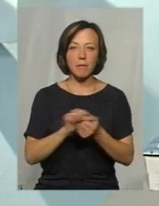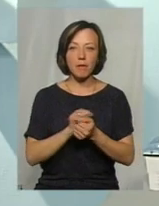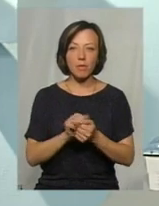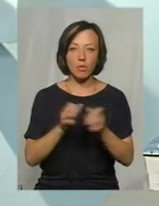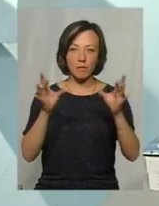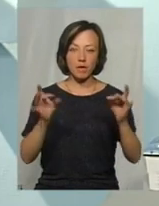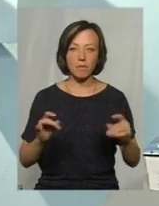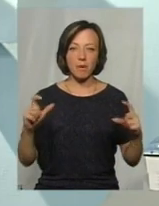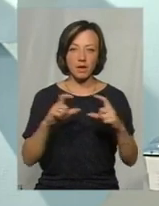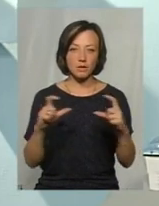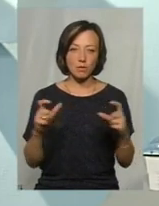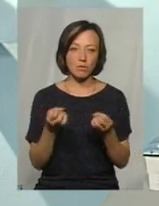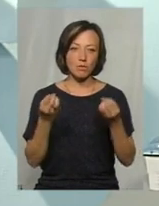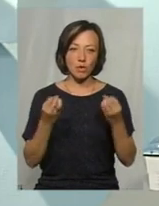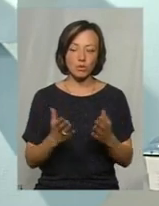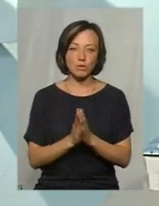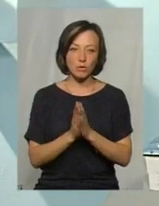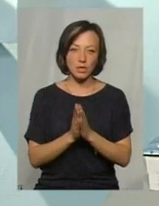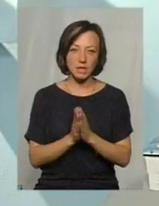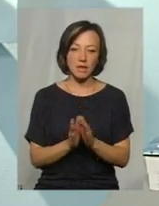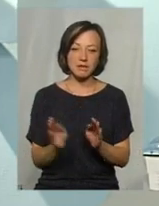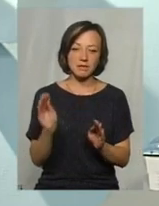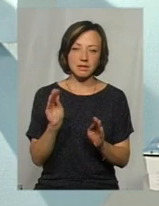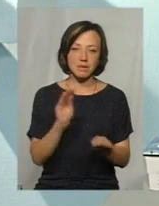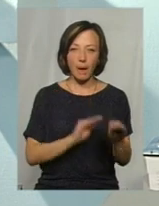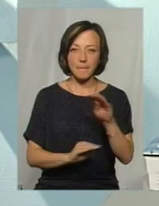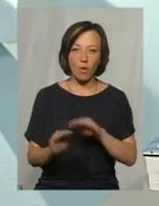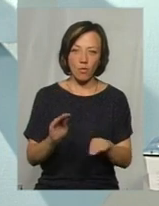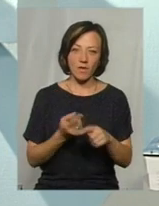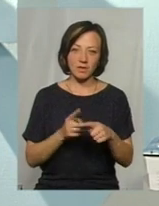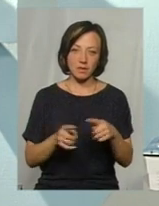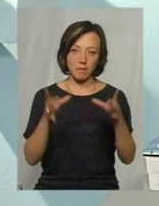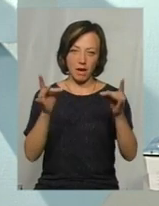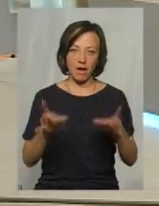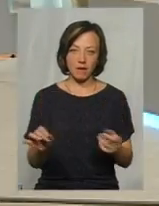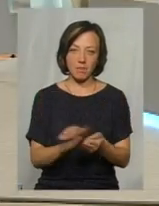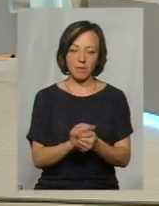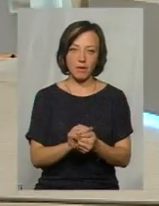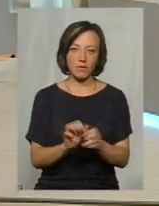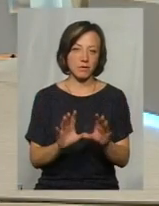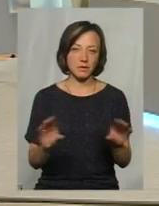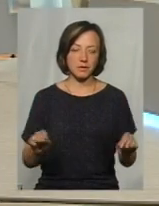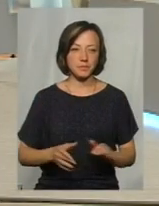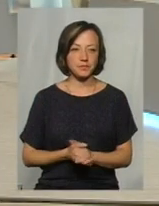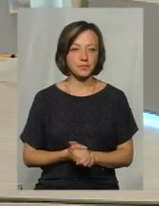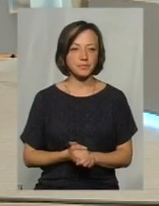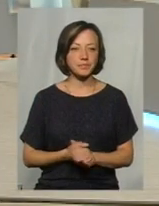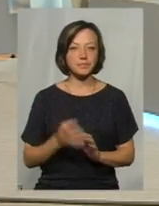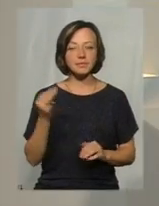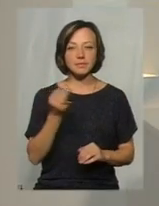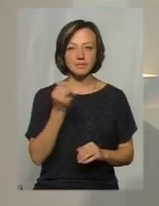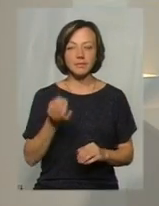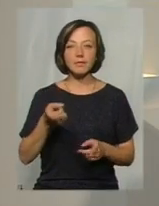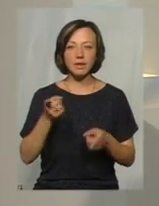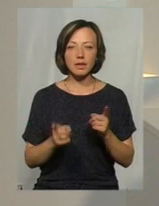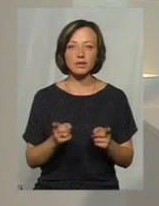упакування в магазинах, то ми просто просили ставити в ці упаковки продукції. Цікаво, що дійсно